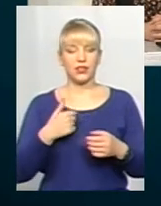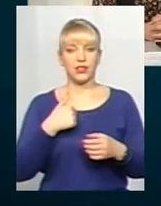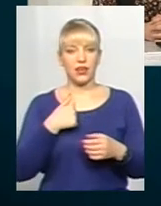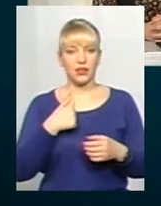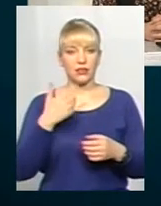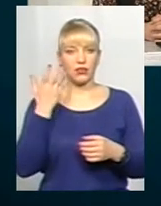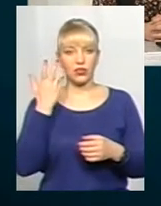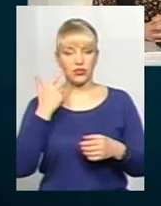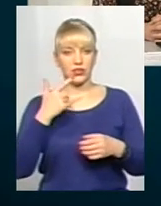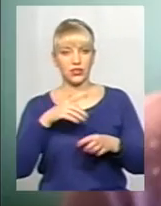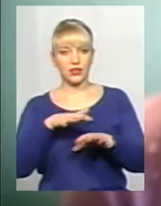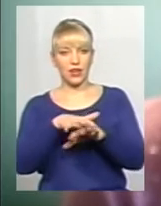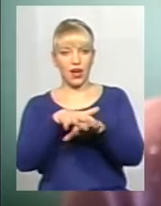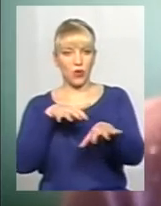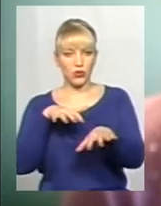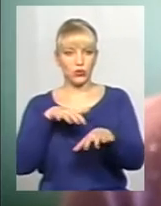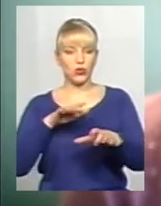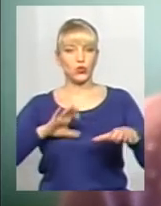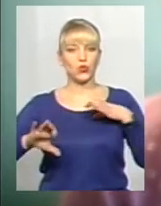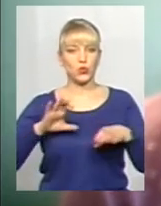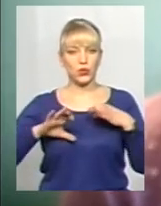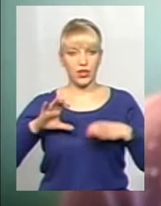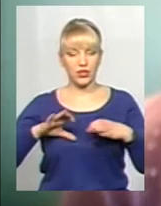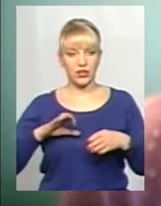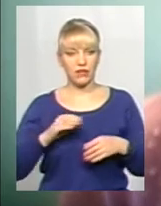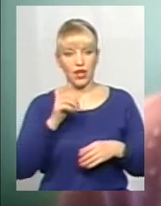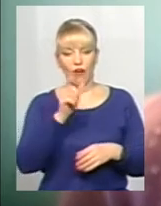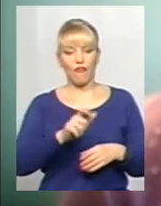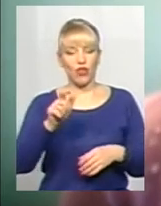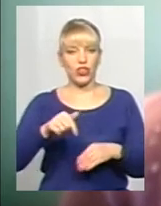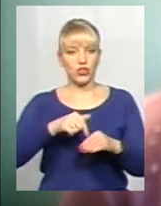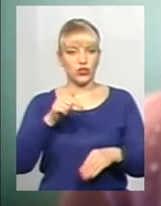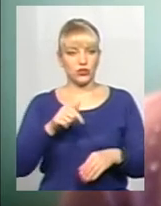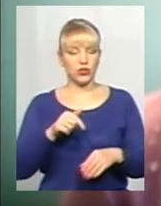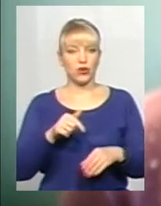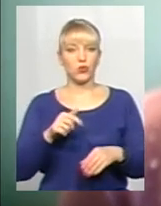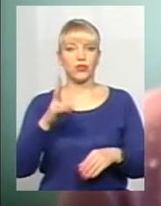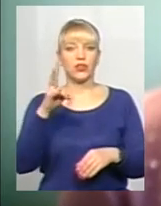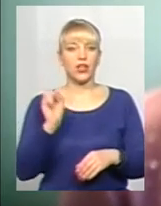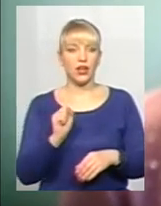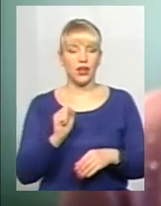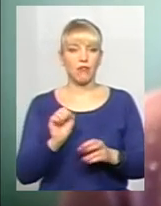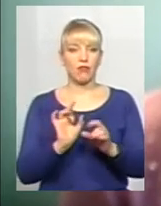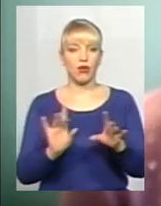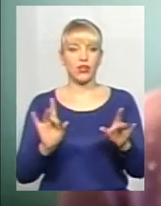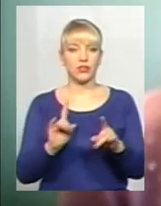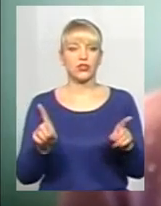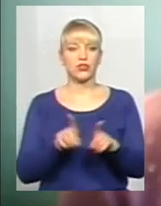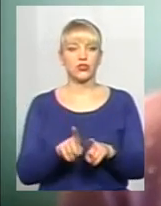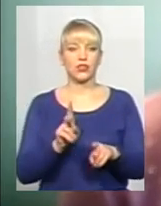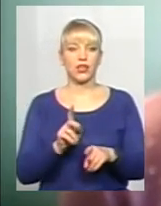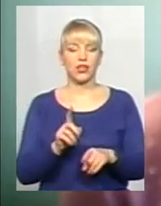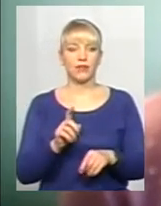є аудиторія студентська. Вони дуже чуйно реагують на пояснення, що такі